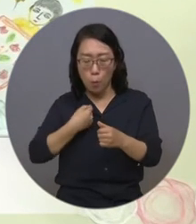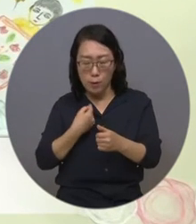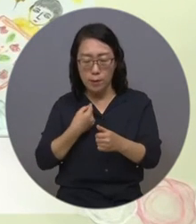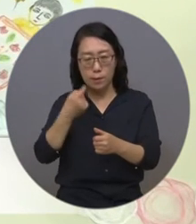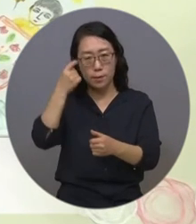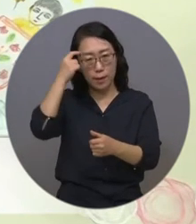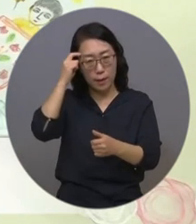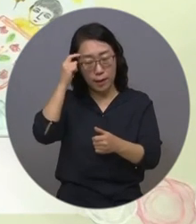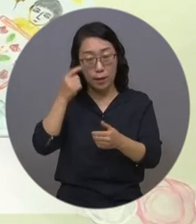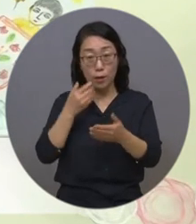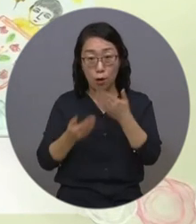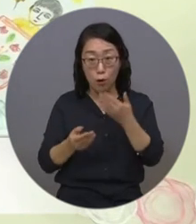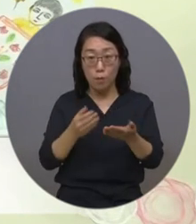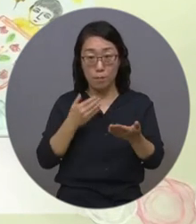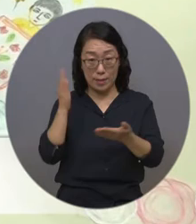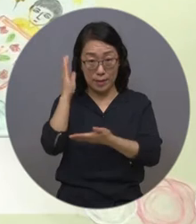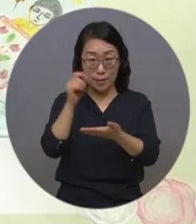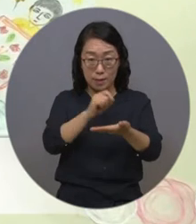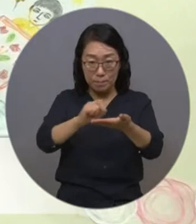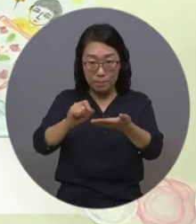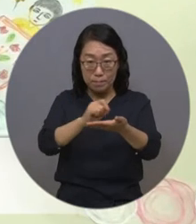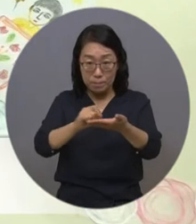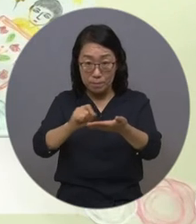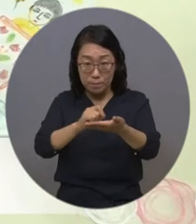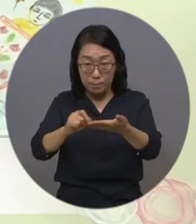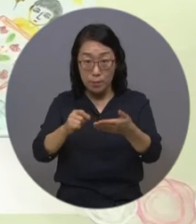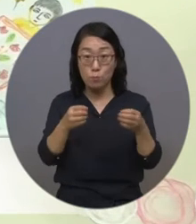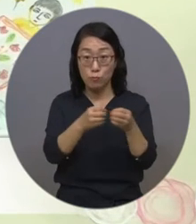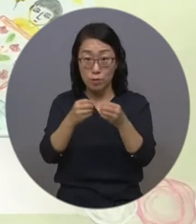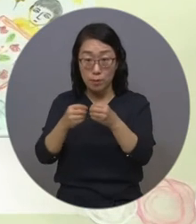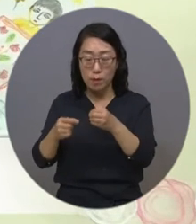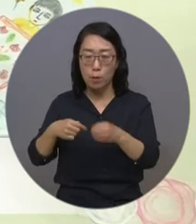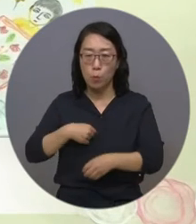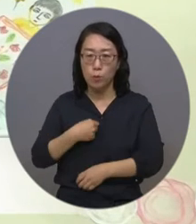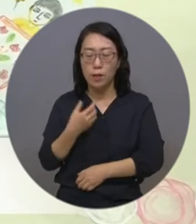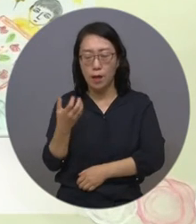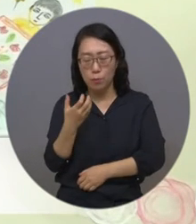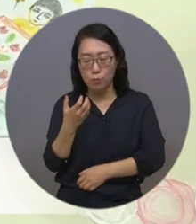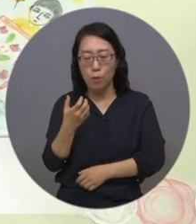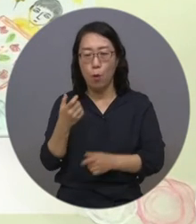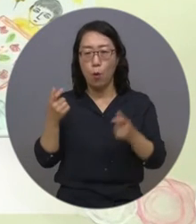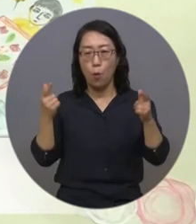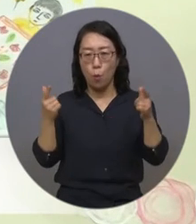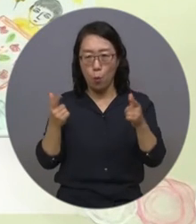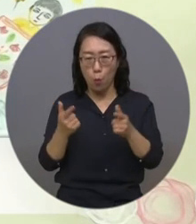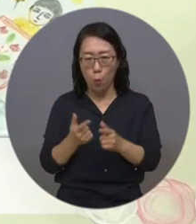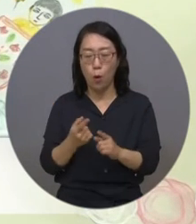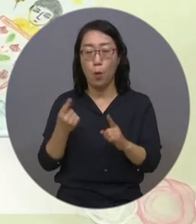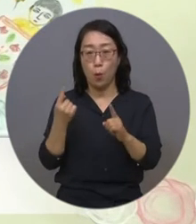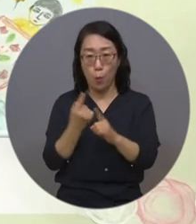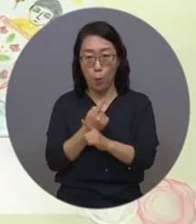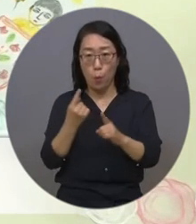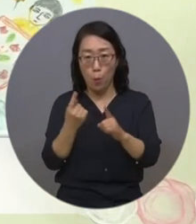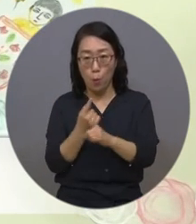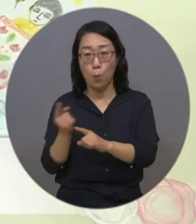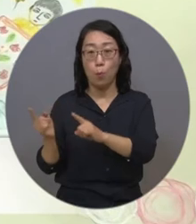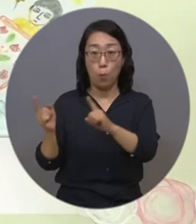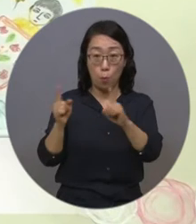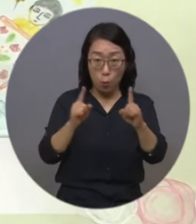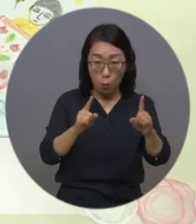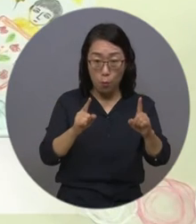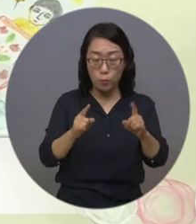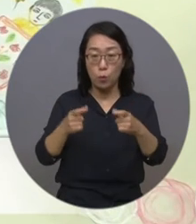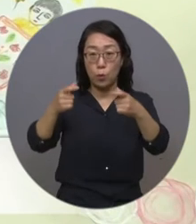통해서 어르신들이 이제 자신의 아픔을 치유하고 더 나아가서 앞으로